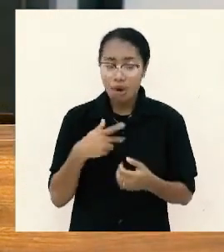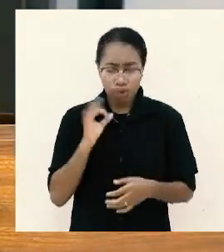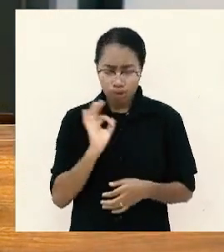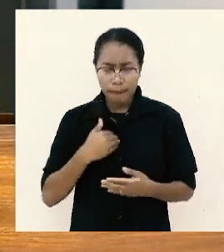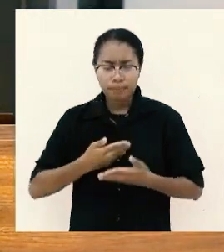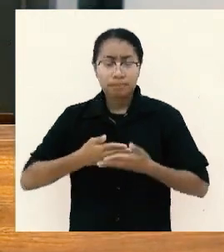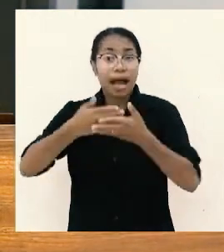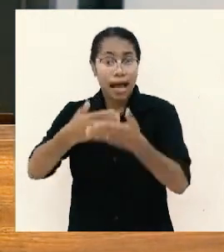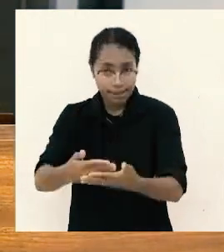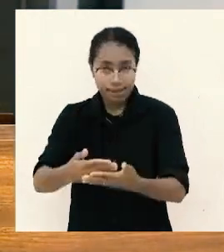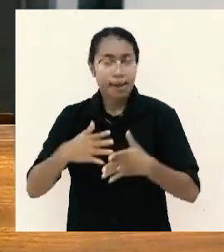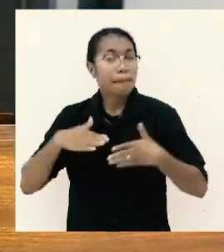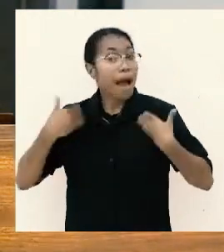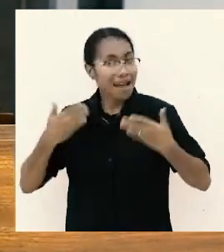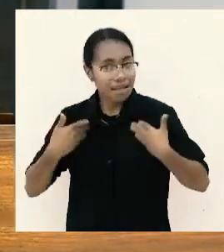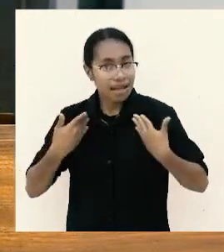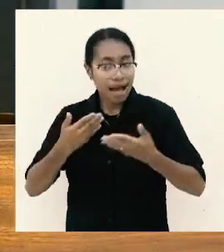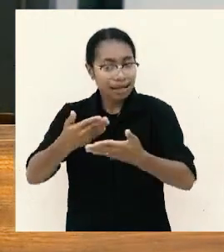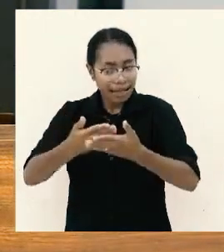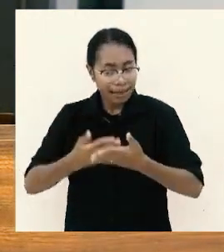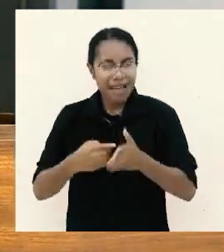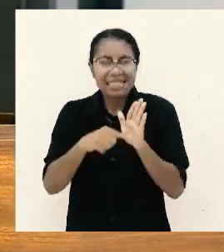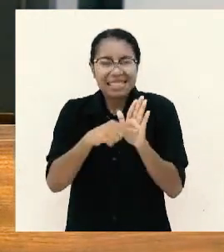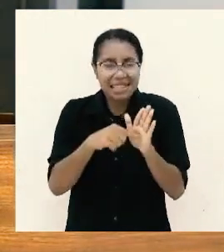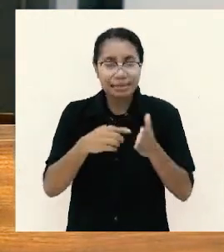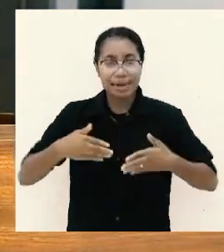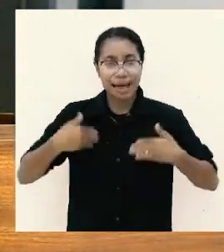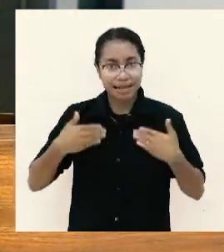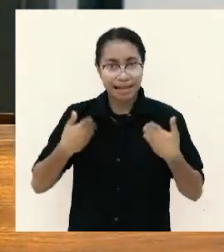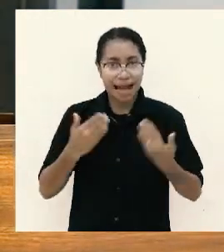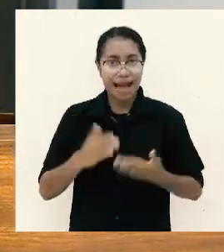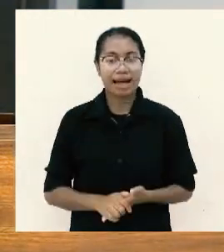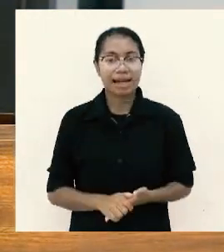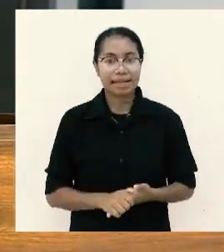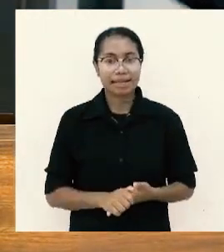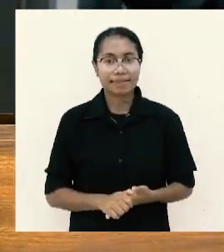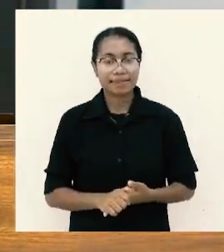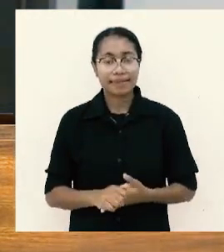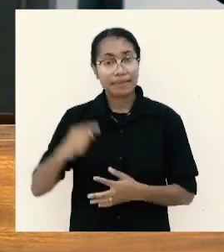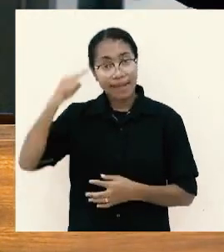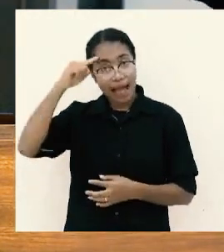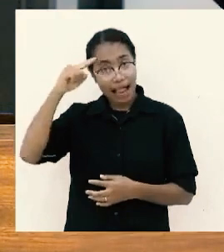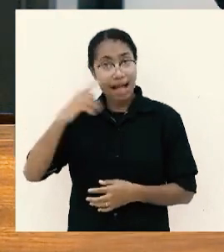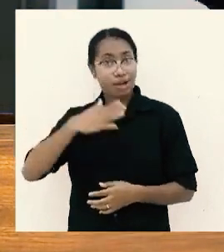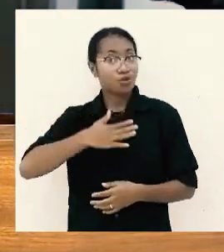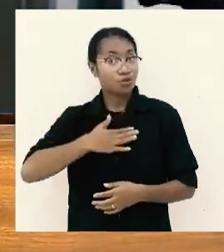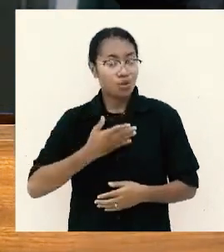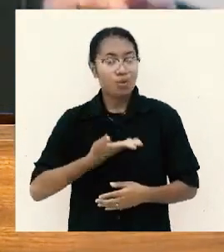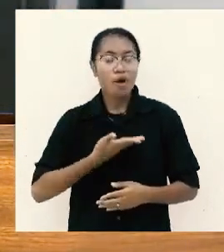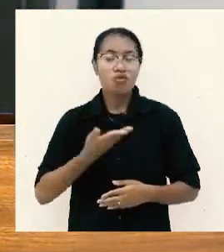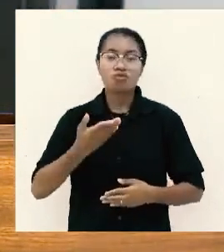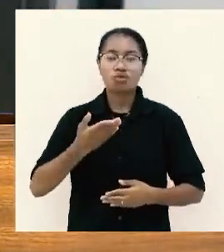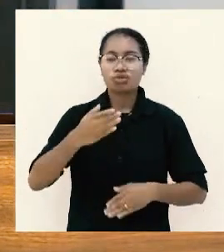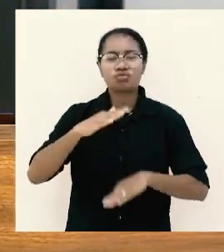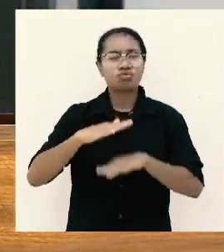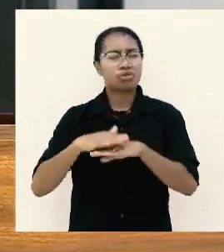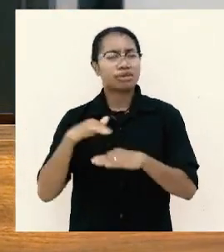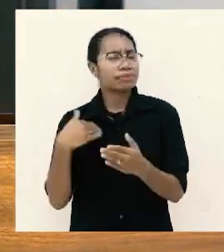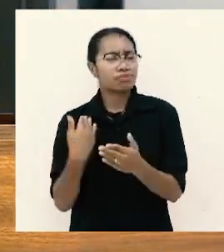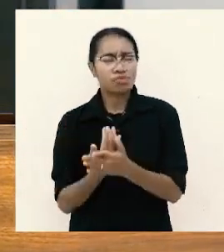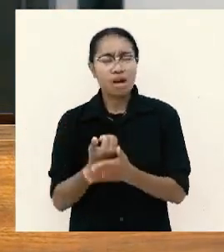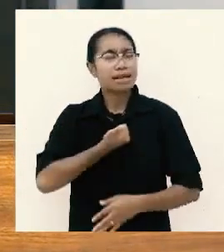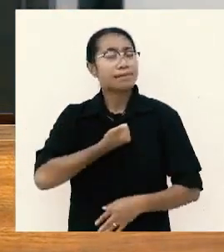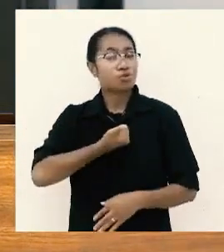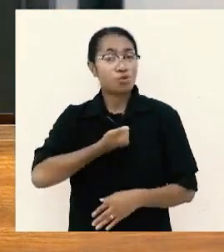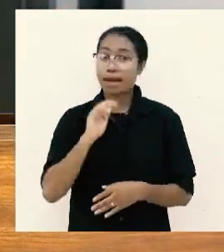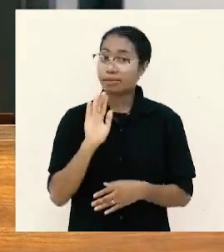kalau Tuhan berjanji bahwa akan memberkati Allah ku akan memenuhi segala keperluanmu dengan